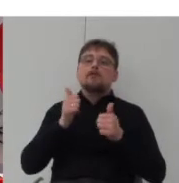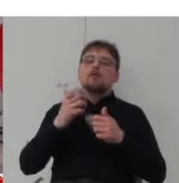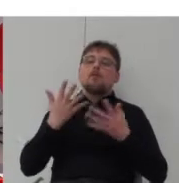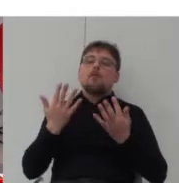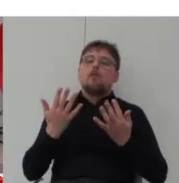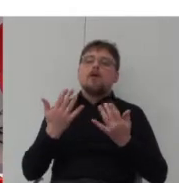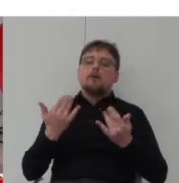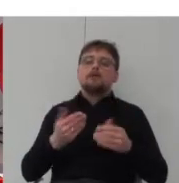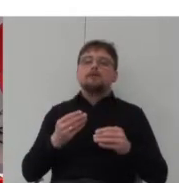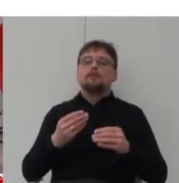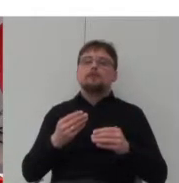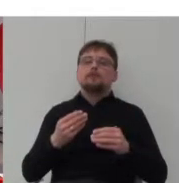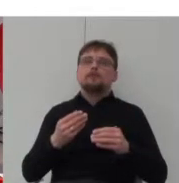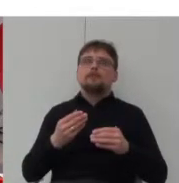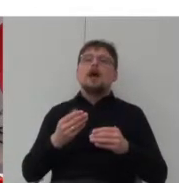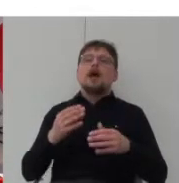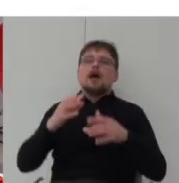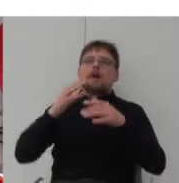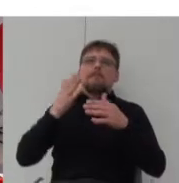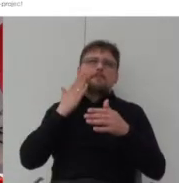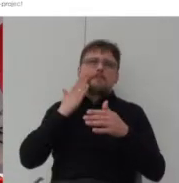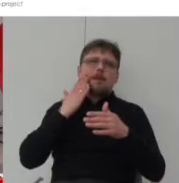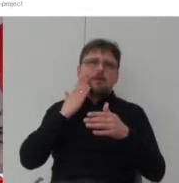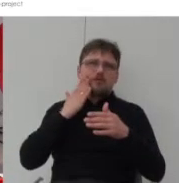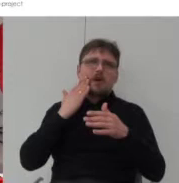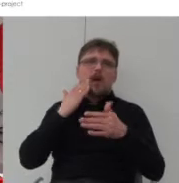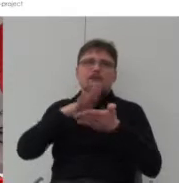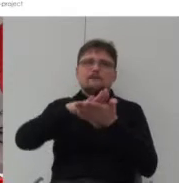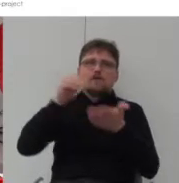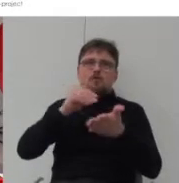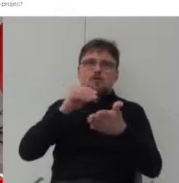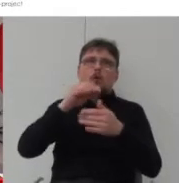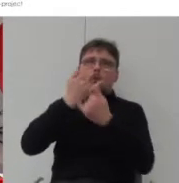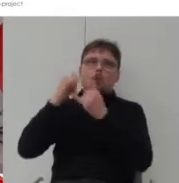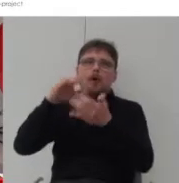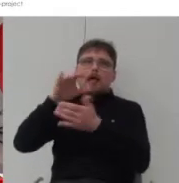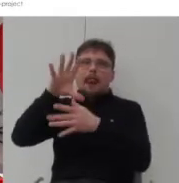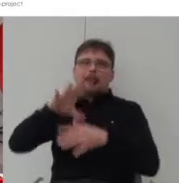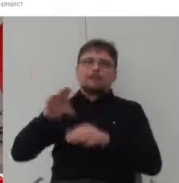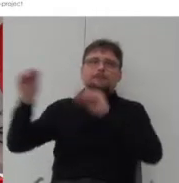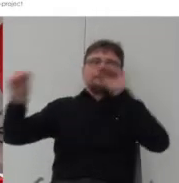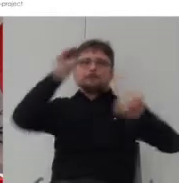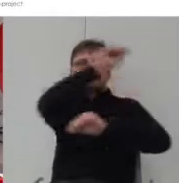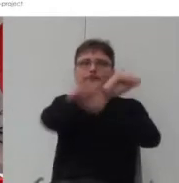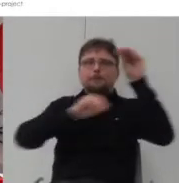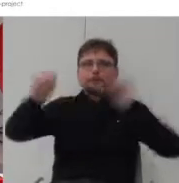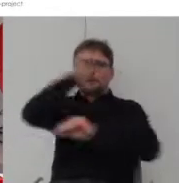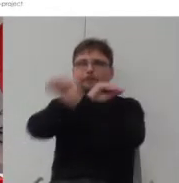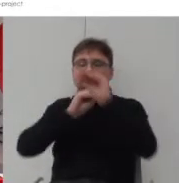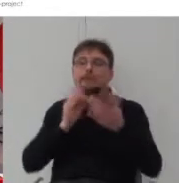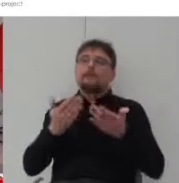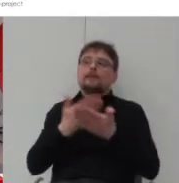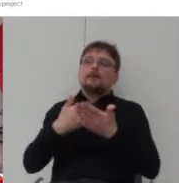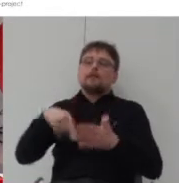przenosić je między różnymi klatkami w trakcie projektowania w ten sposób udało nam się stworzyć całe założenie które ma bardzo